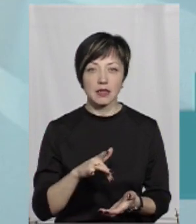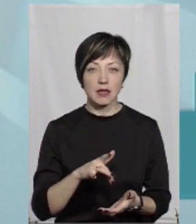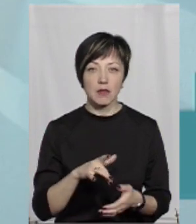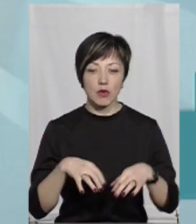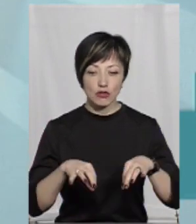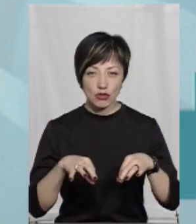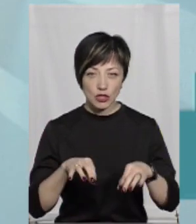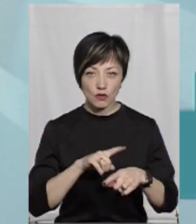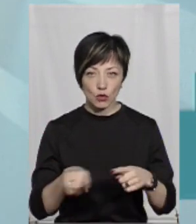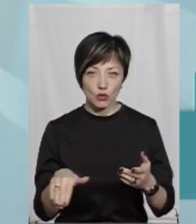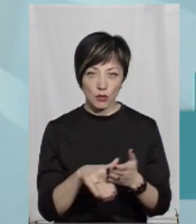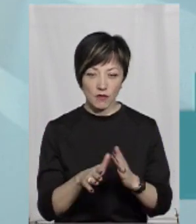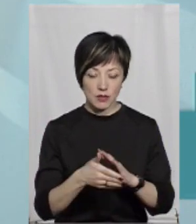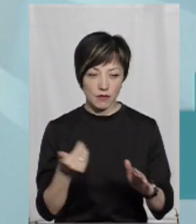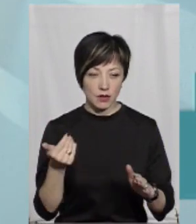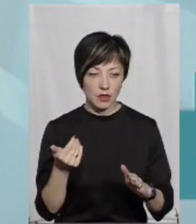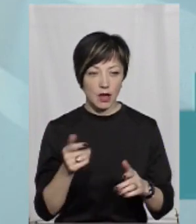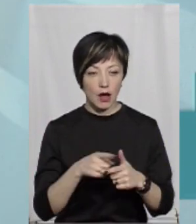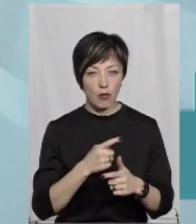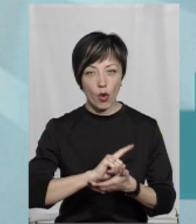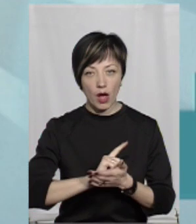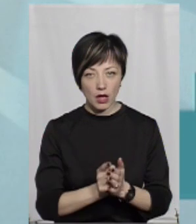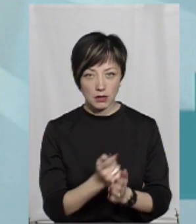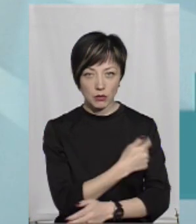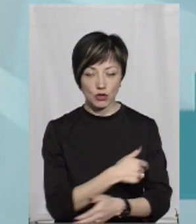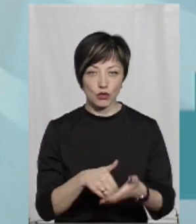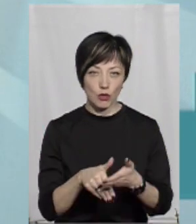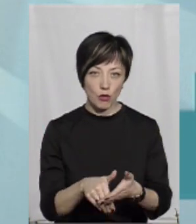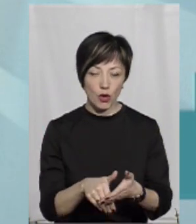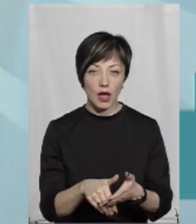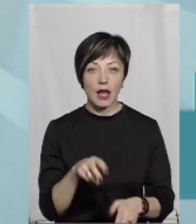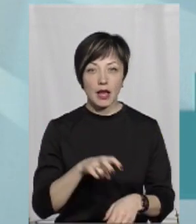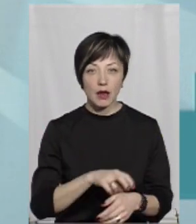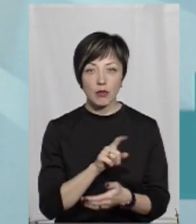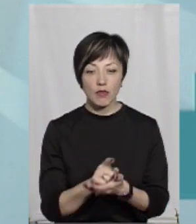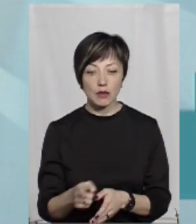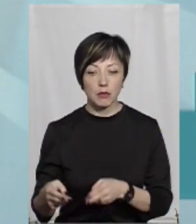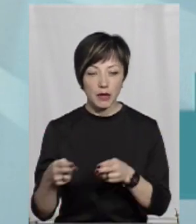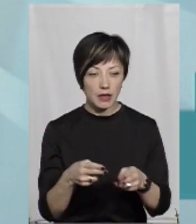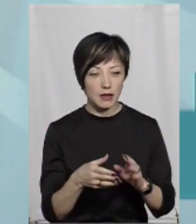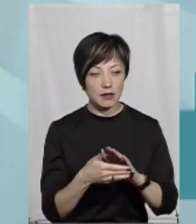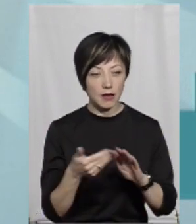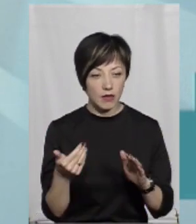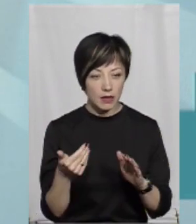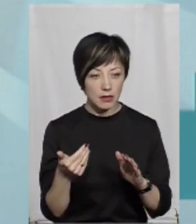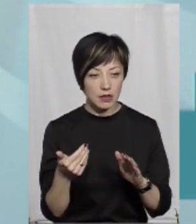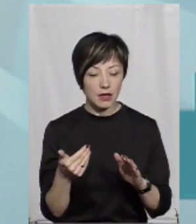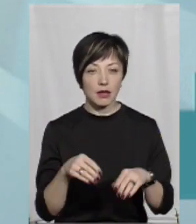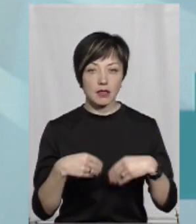де повинна бути машина, якщо потрібно визивати машину, або екстрену медичну допомогу довозити. Лікар повинен приїхати на виклик,